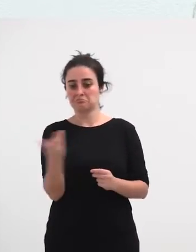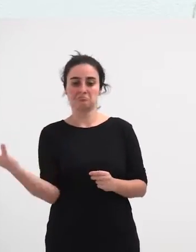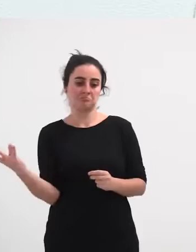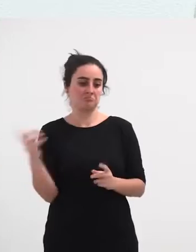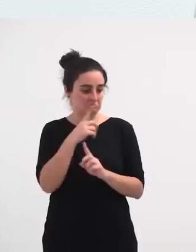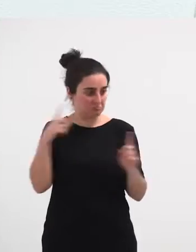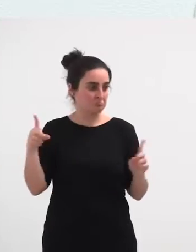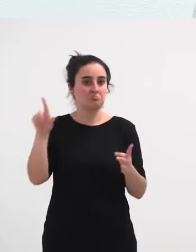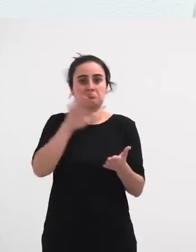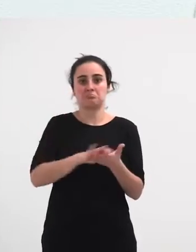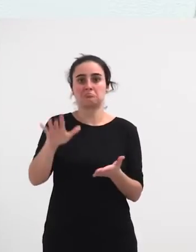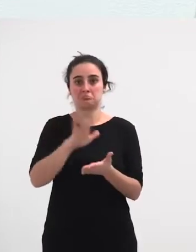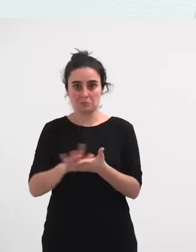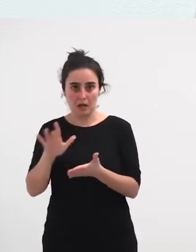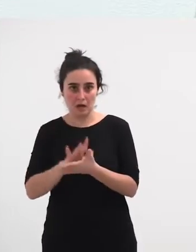plazaia da,